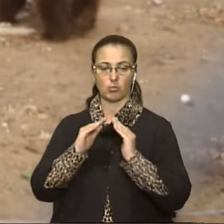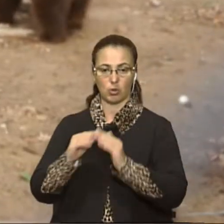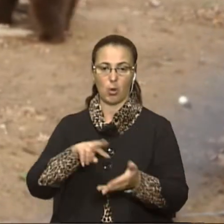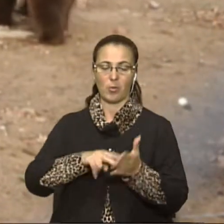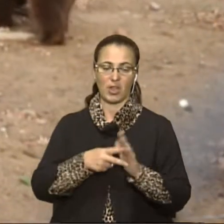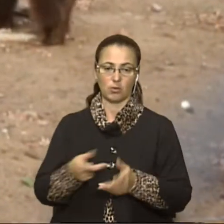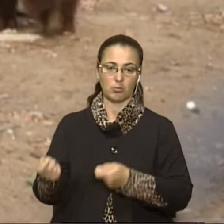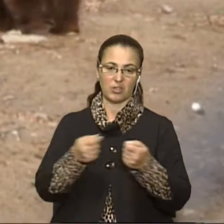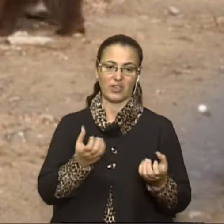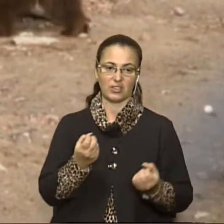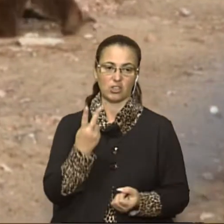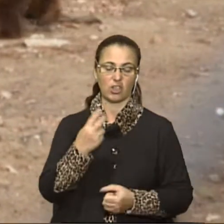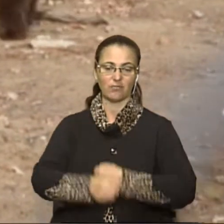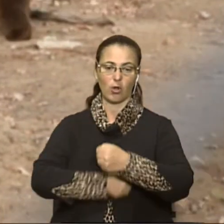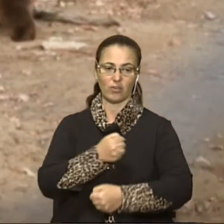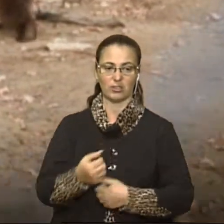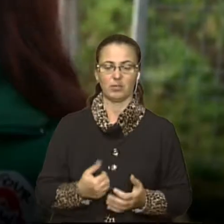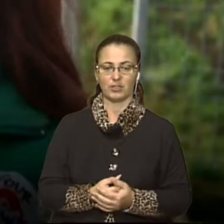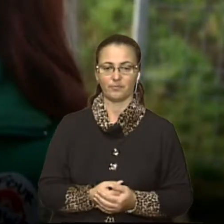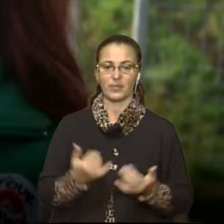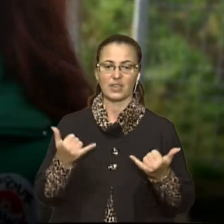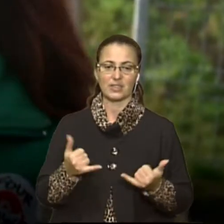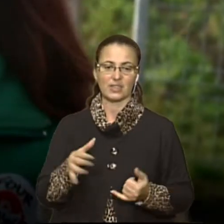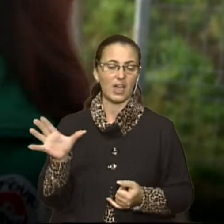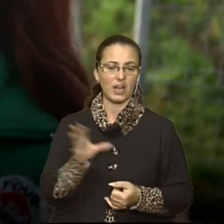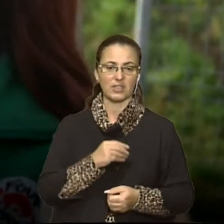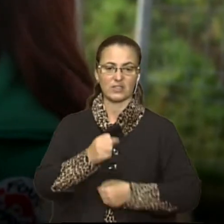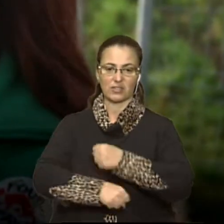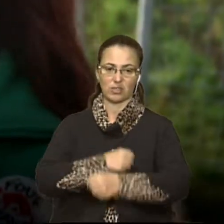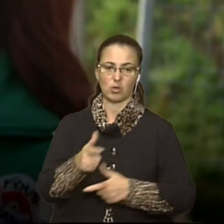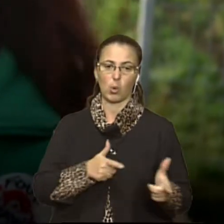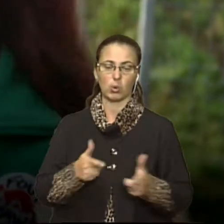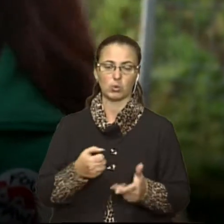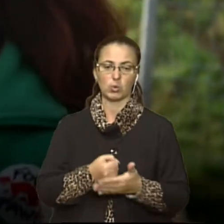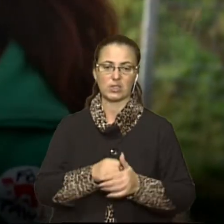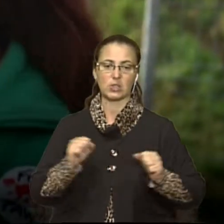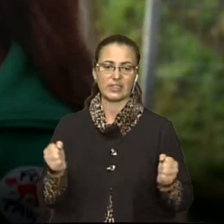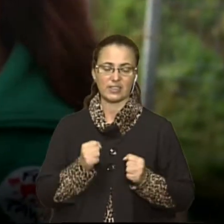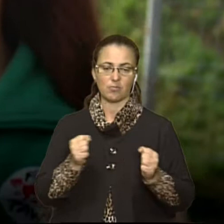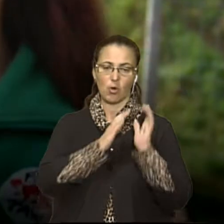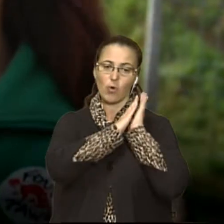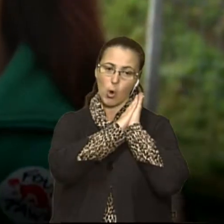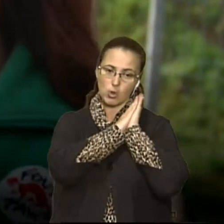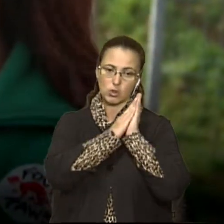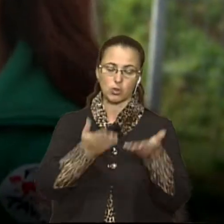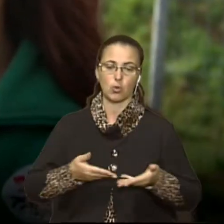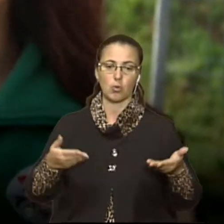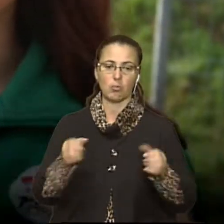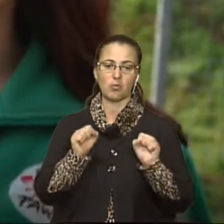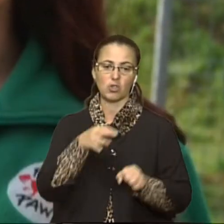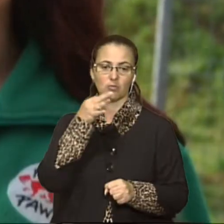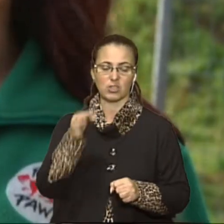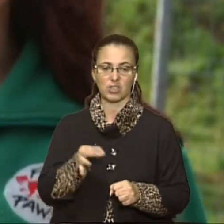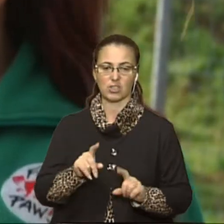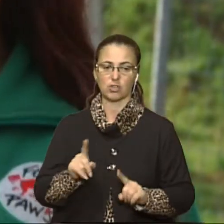ще щонайменше двох ведмедів. Зараз абсолютно всі наші ведмедики готуються до зимового сну. Ми можемо сказати, що